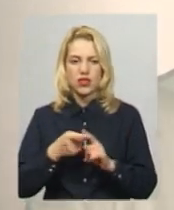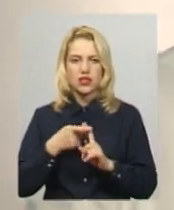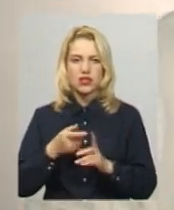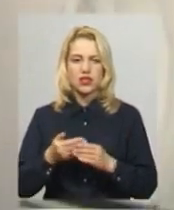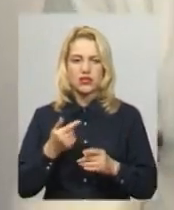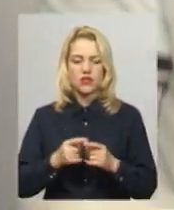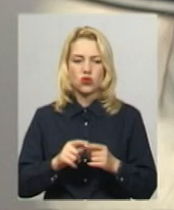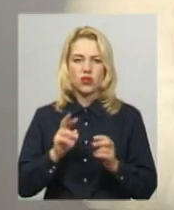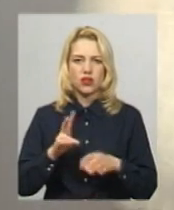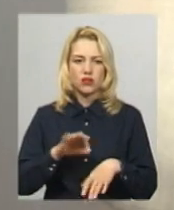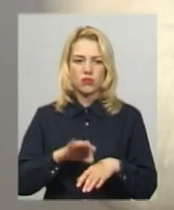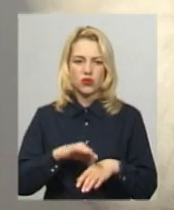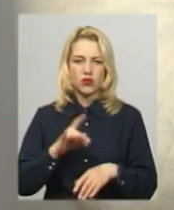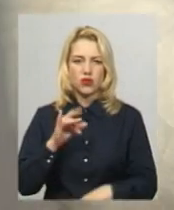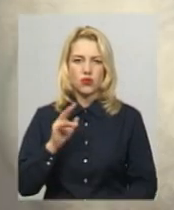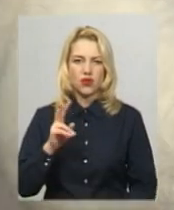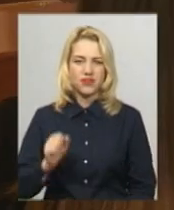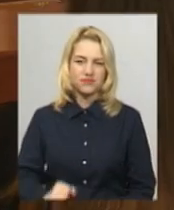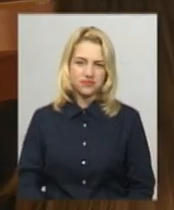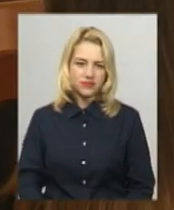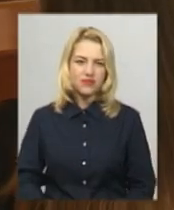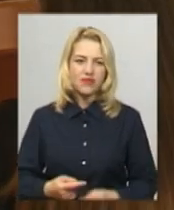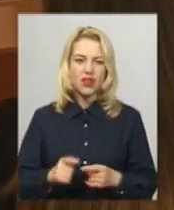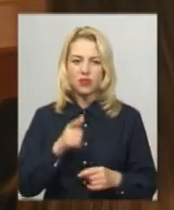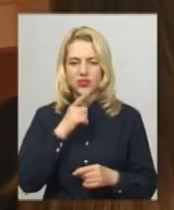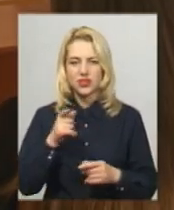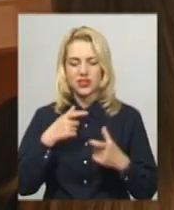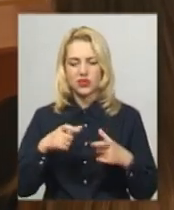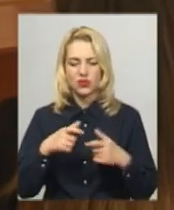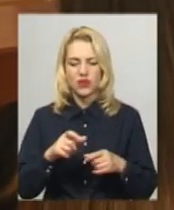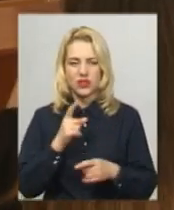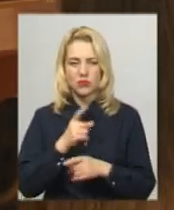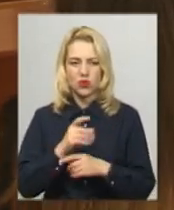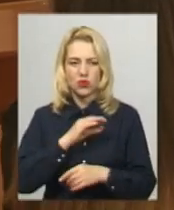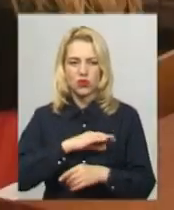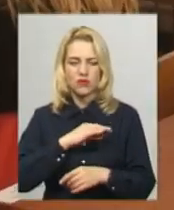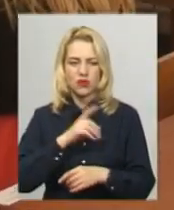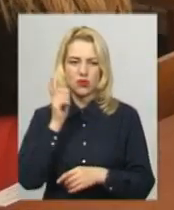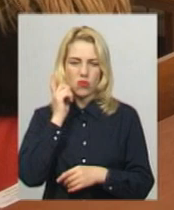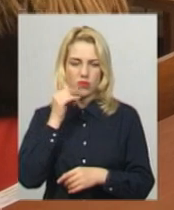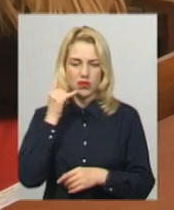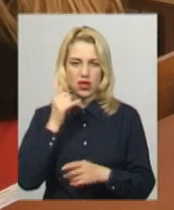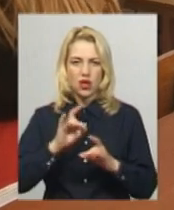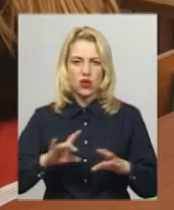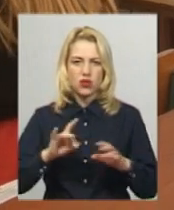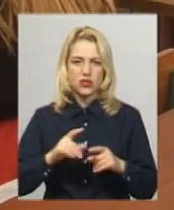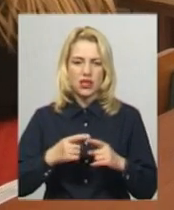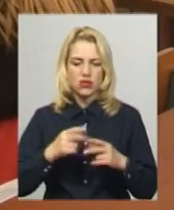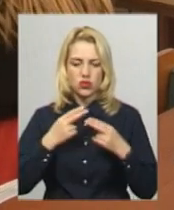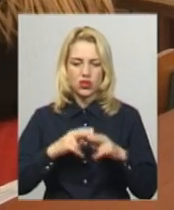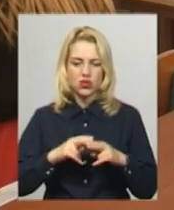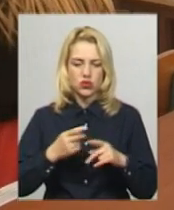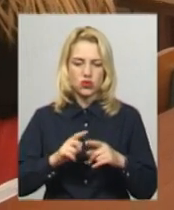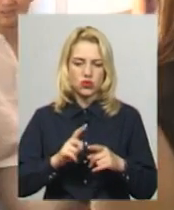того, як в мене булить рука. Під час тестування забороняється користуватися мобільним телефоном, каже інструктор Вінницького регіонального центру